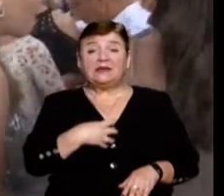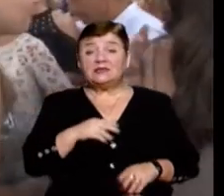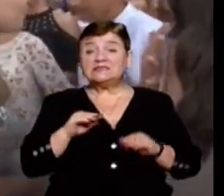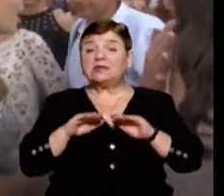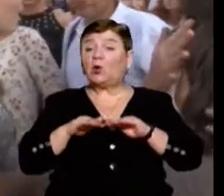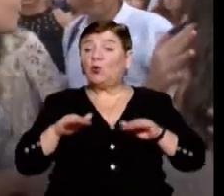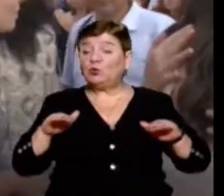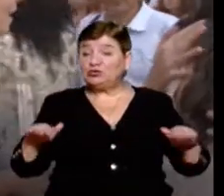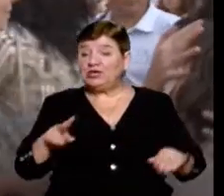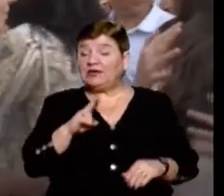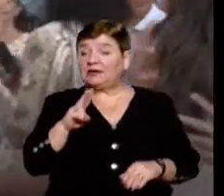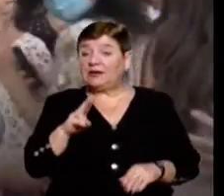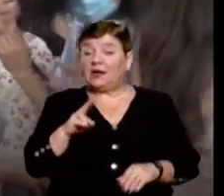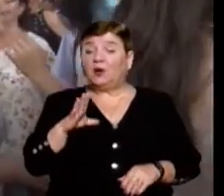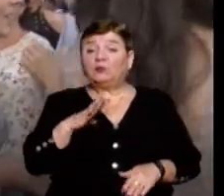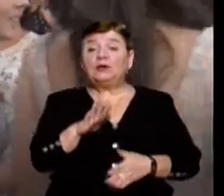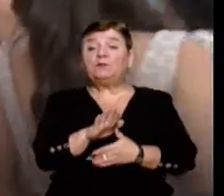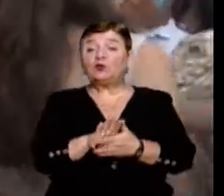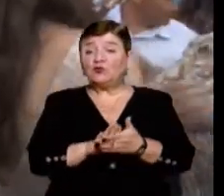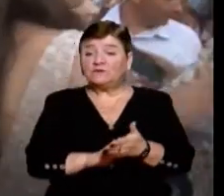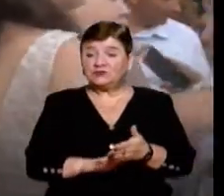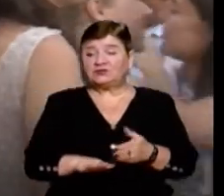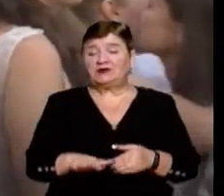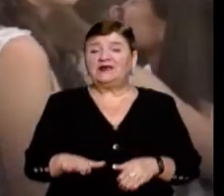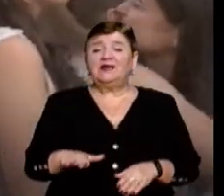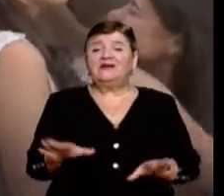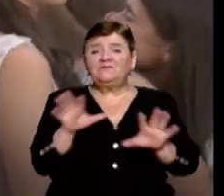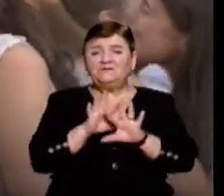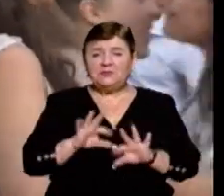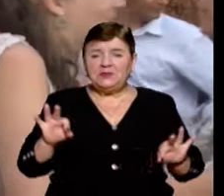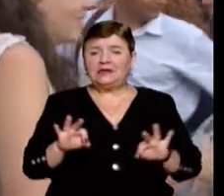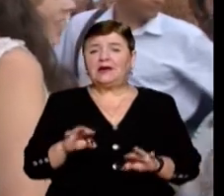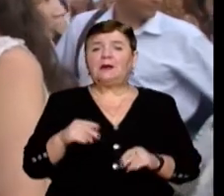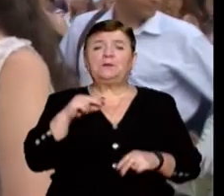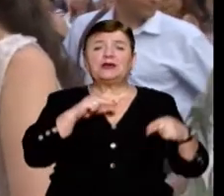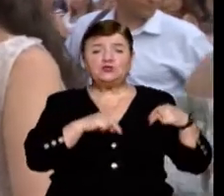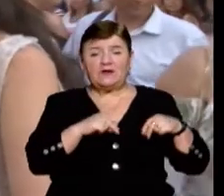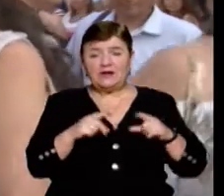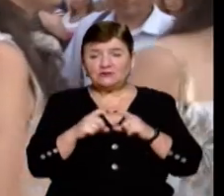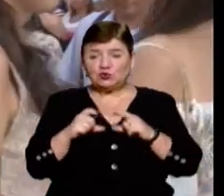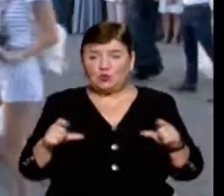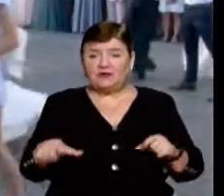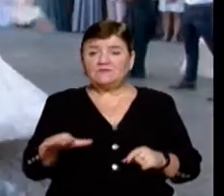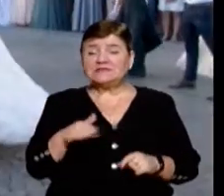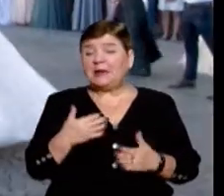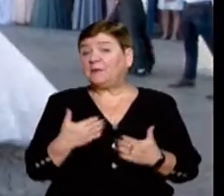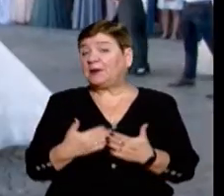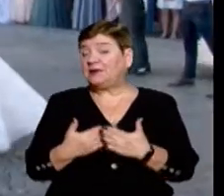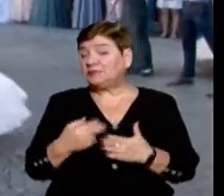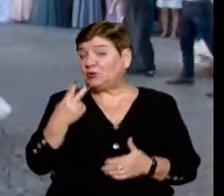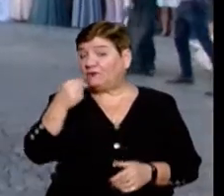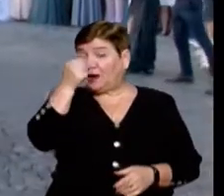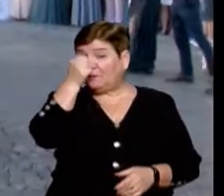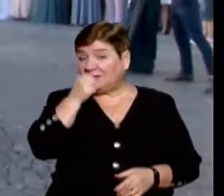були протягом всіх років, відмінниками, які працювали у школі, вони всі сьогодні танцювали. Приблизно два